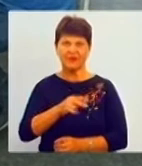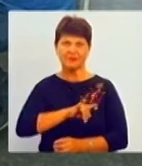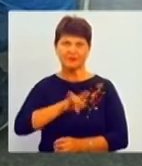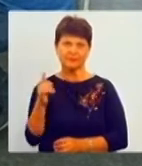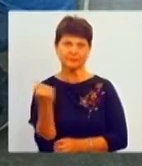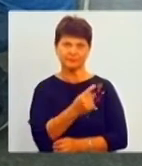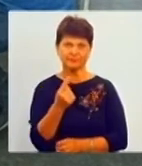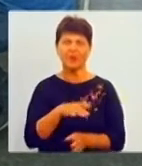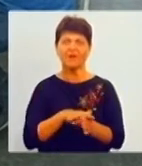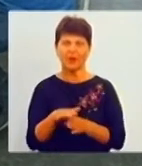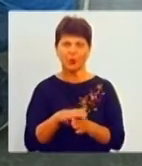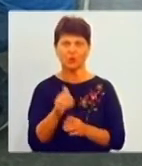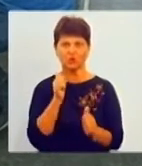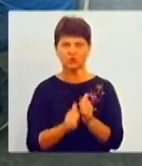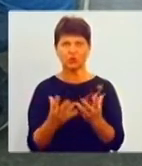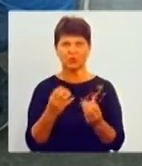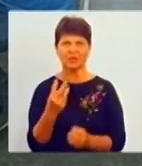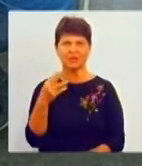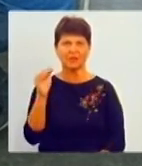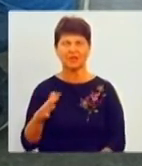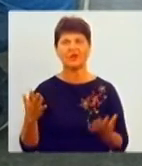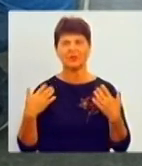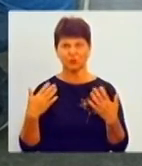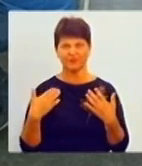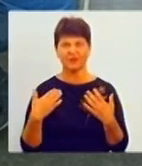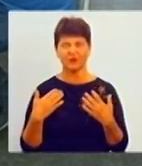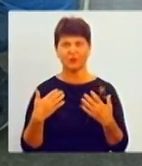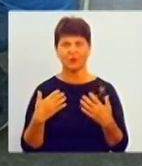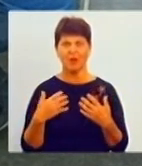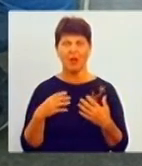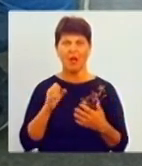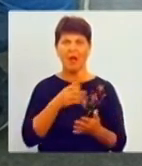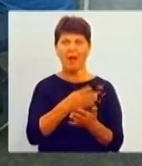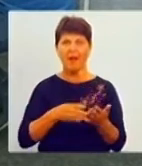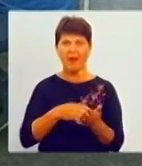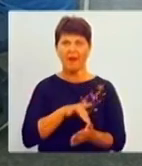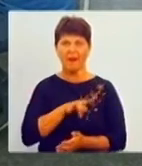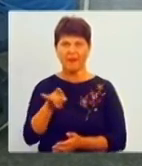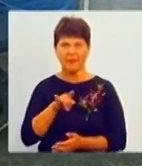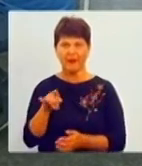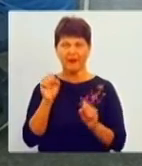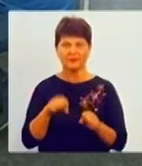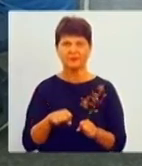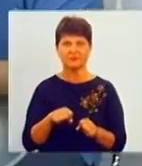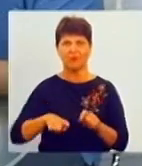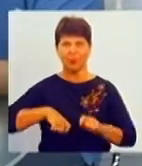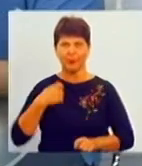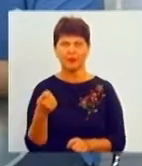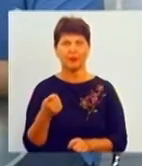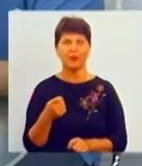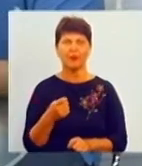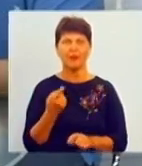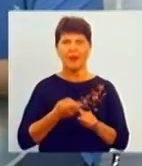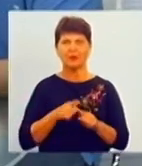3500 туристів щоденно відпочивають з даним оператором. То рейси зняли, вони ж собі, може, в убиток, але тому, щоб вирівняти